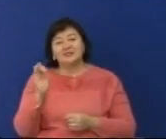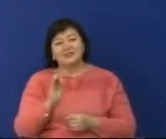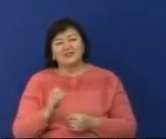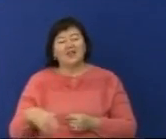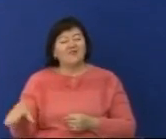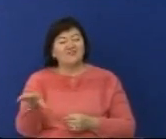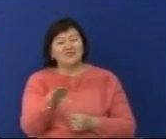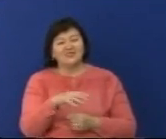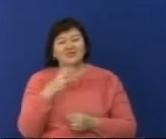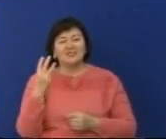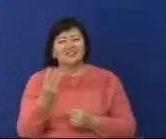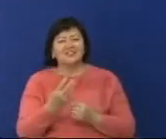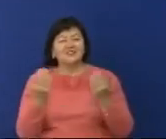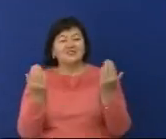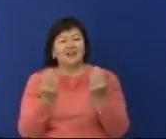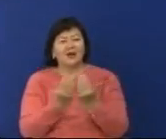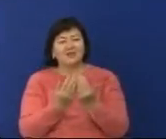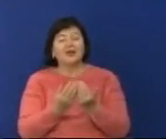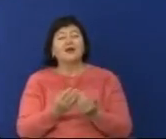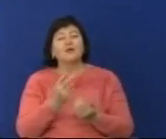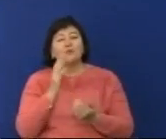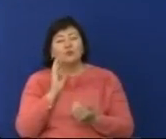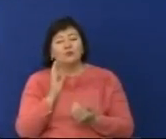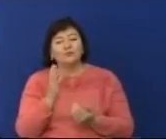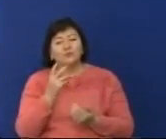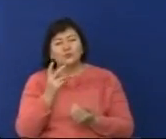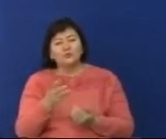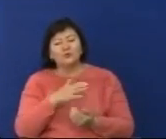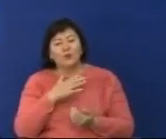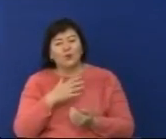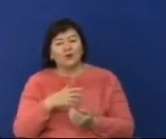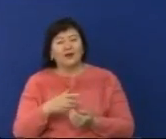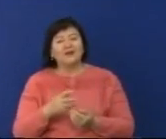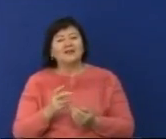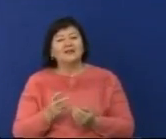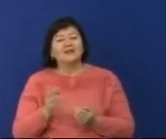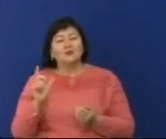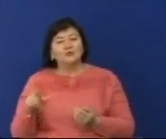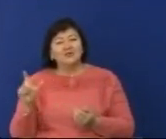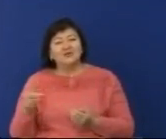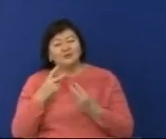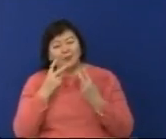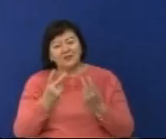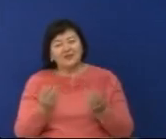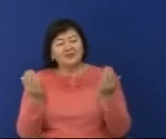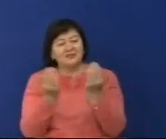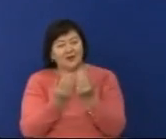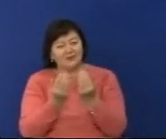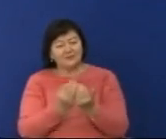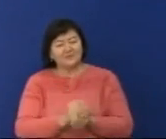театрда көрермендерге бай. Олардың арасында Маусымашарды жібер балмауға тұрсыққан тұрақты өнер бағал аушылары да бар.